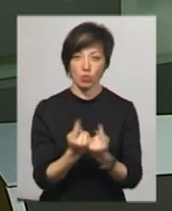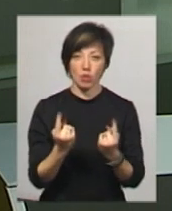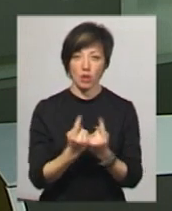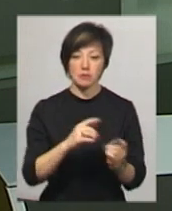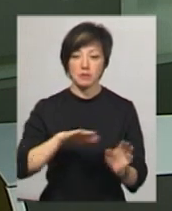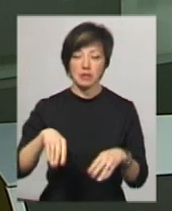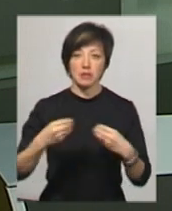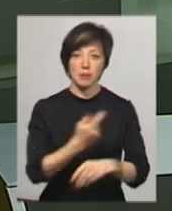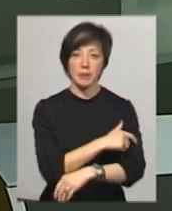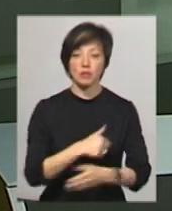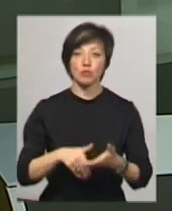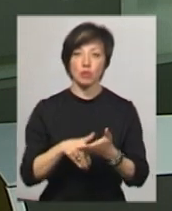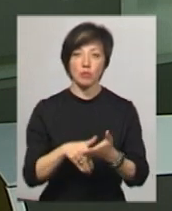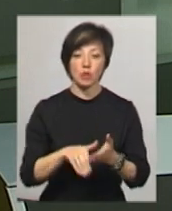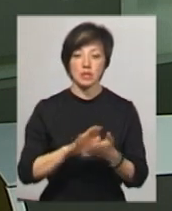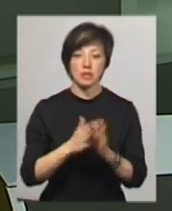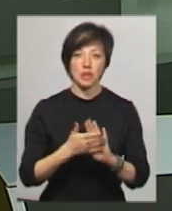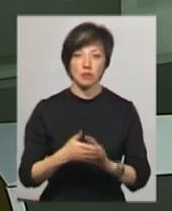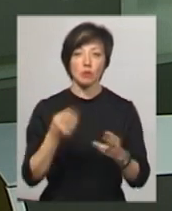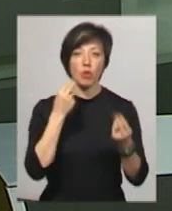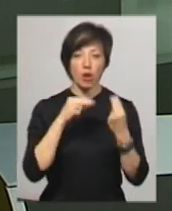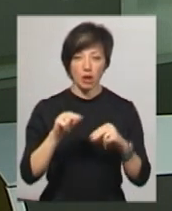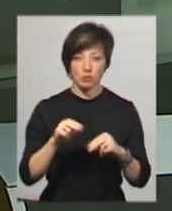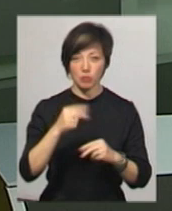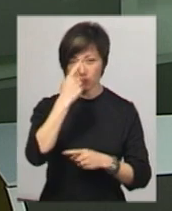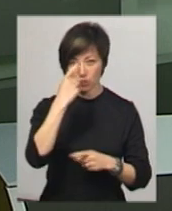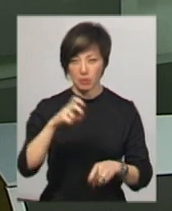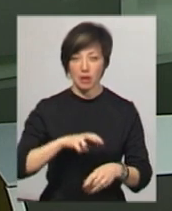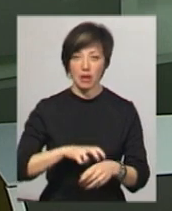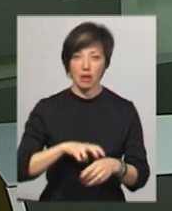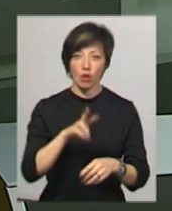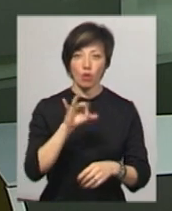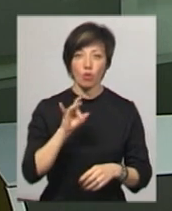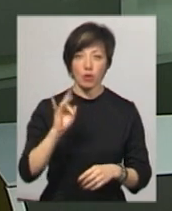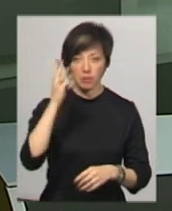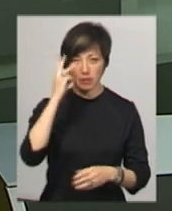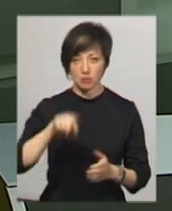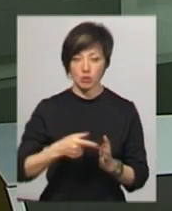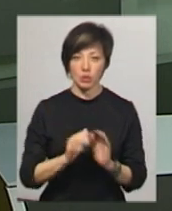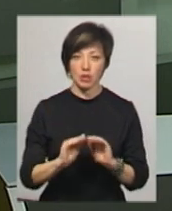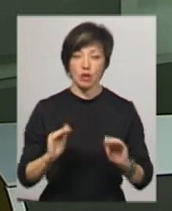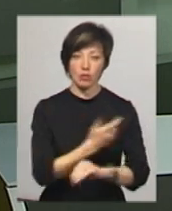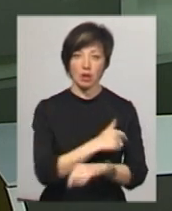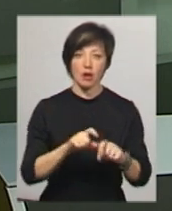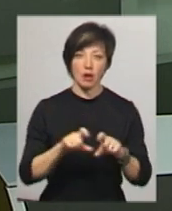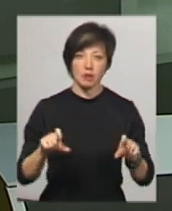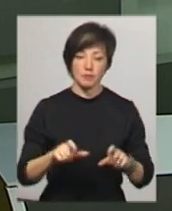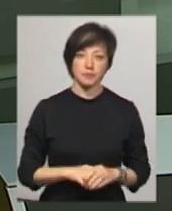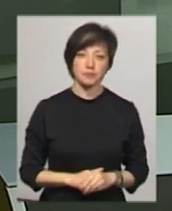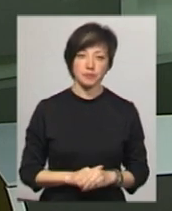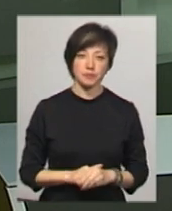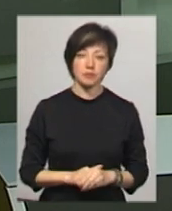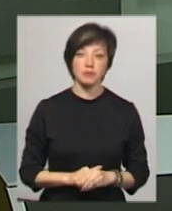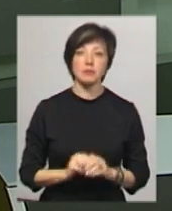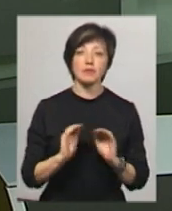Після надання медичної допомоги стан школярів покращився. Про це повідомив лікар Лор Хмельницької міської дитячої лікарні Юрій Бадяка.